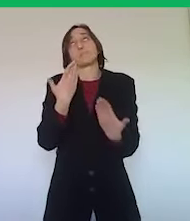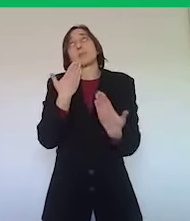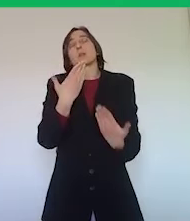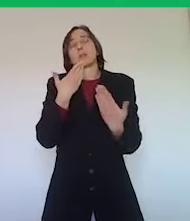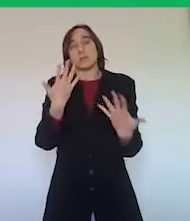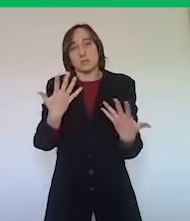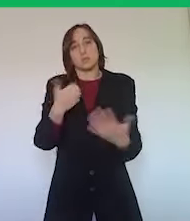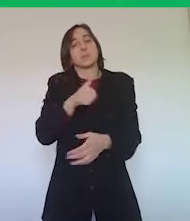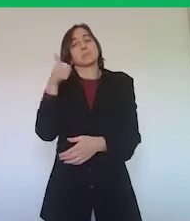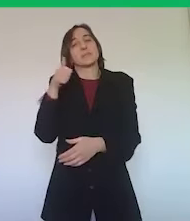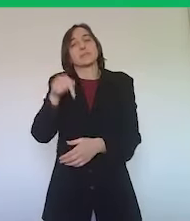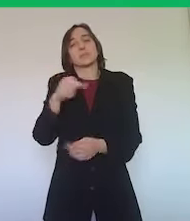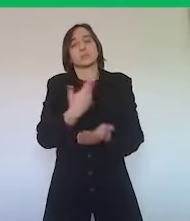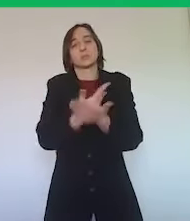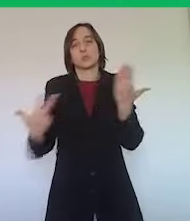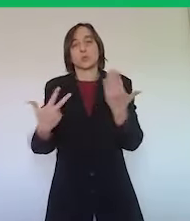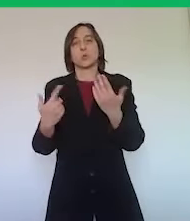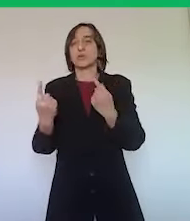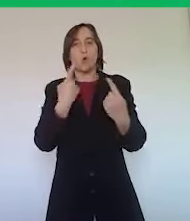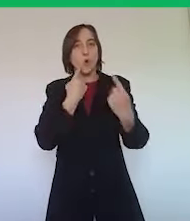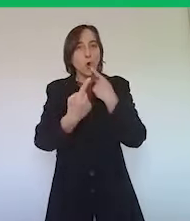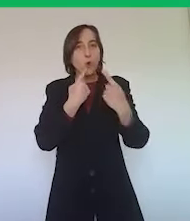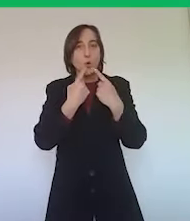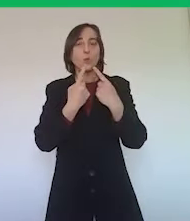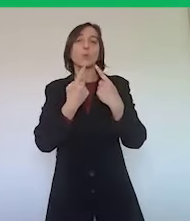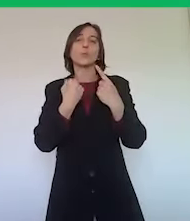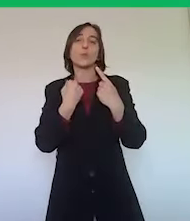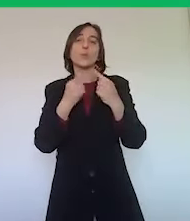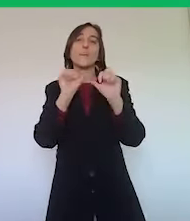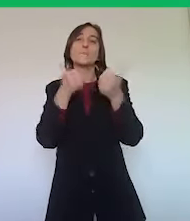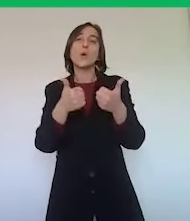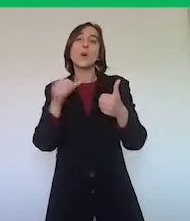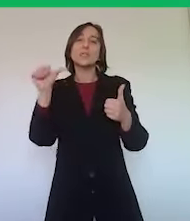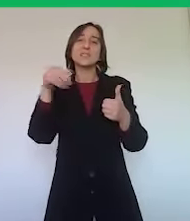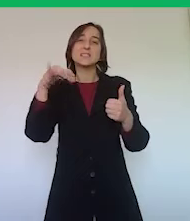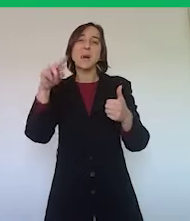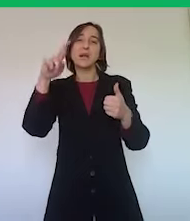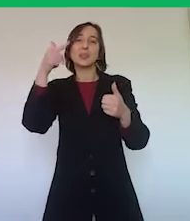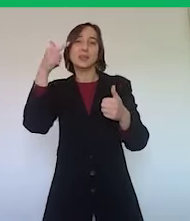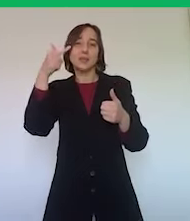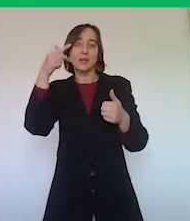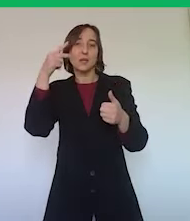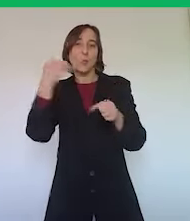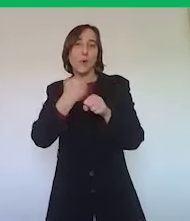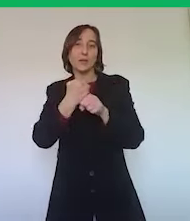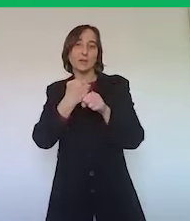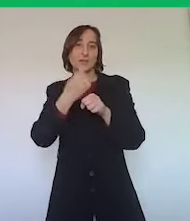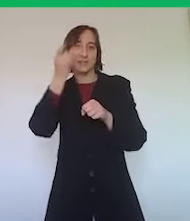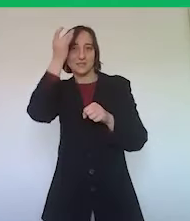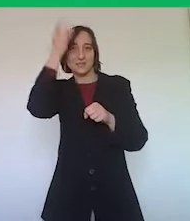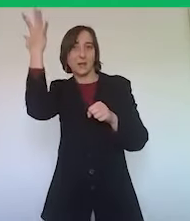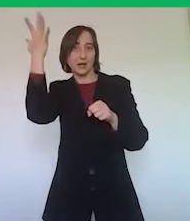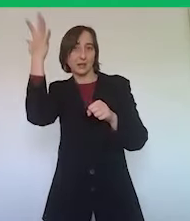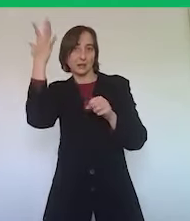auspicabile, prioritario che il colloquio di lavoro possa avvenire in modalità smart working. Noi fra l'altro abbiamo